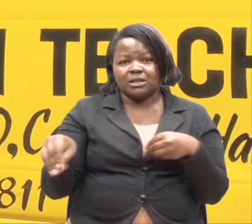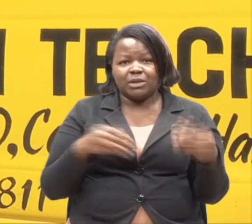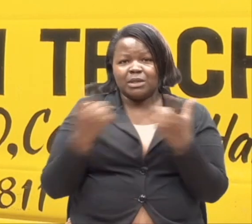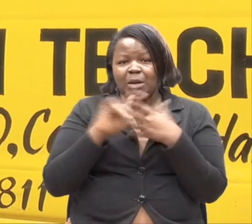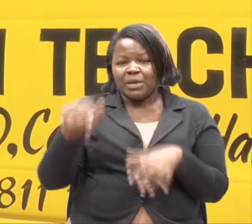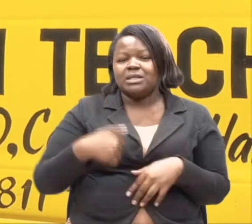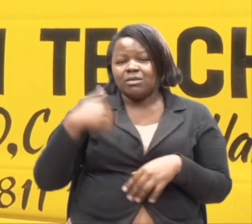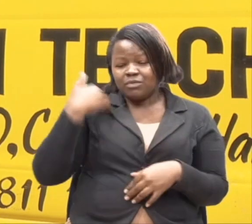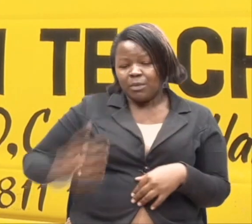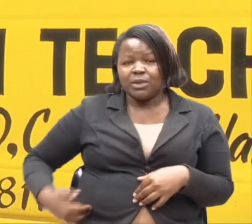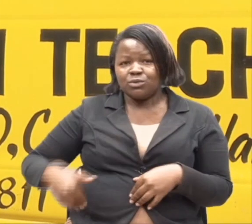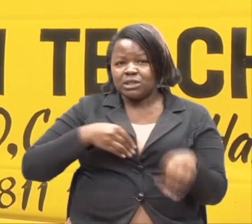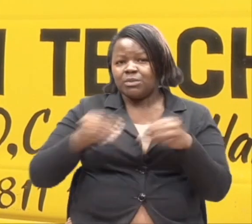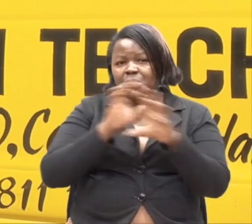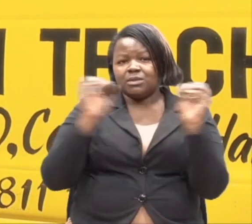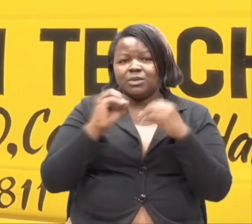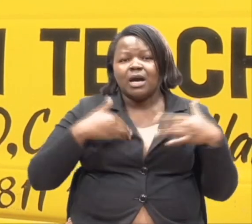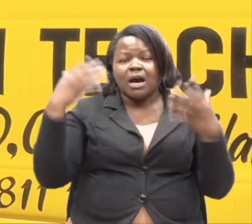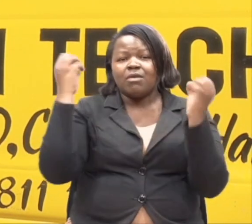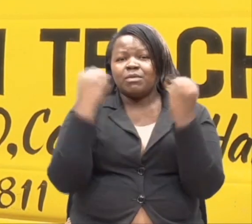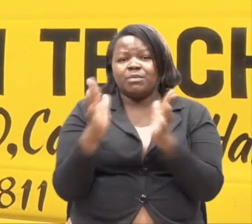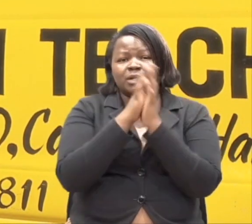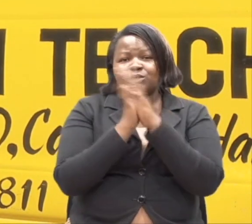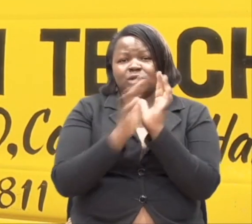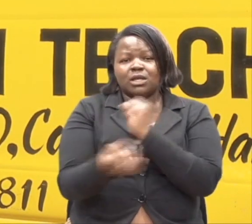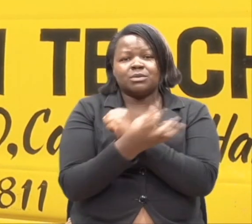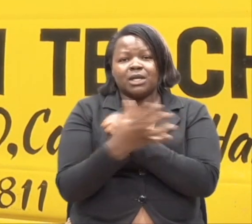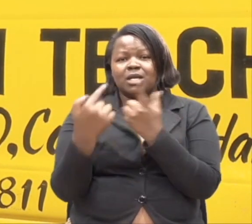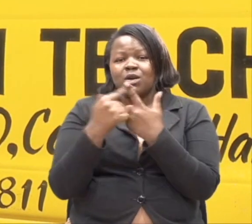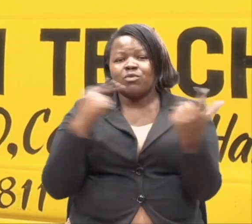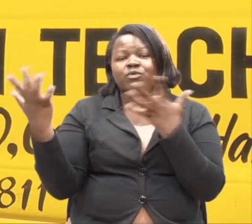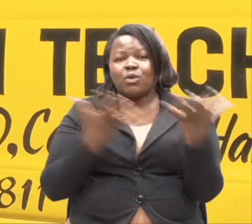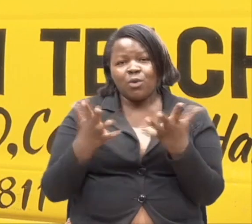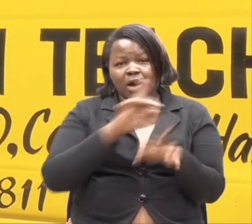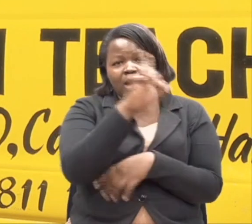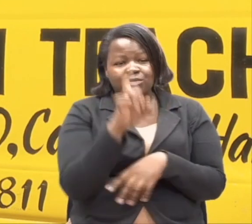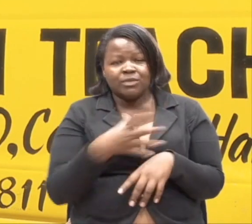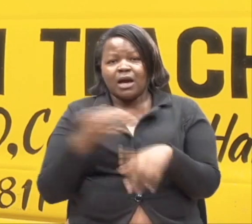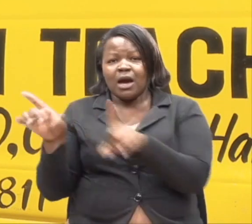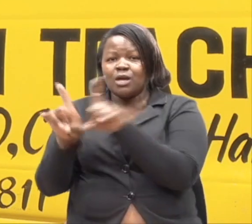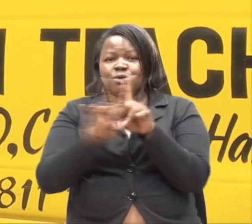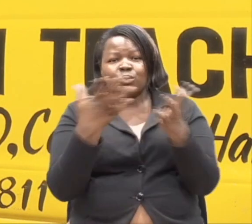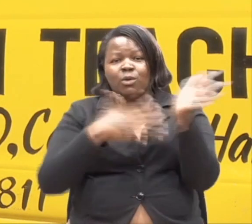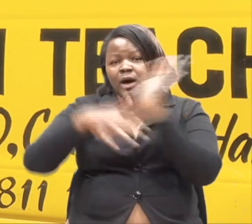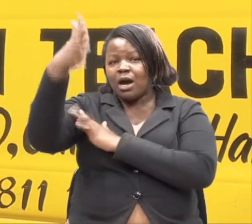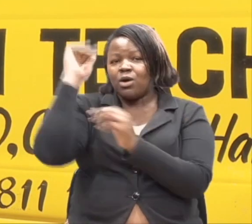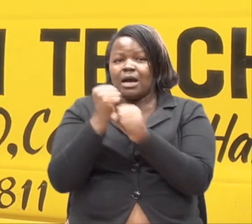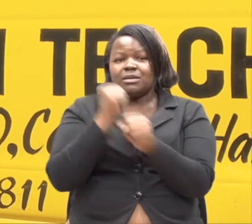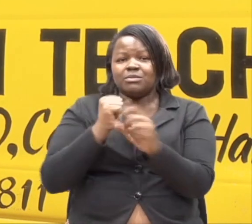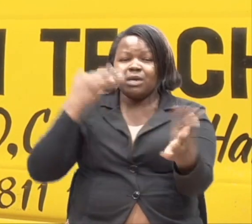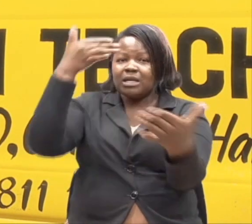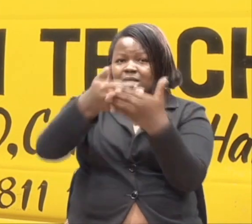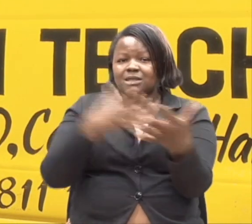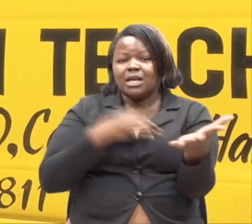lakini simu ulemavu. Ana hadidi nyingi za kuerezea kuri ya metoka, mahali mungu wa memufikisha na